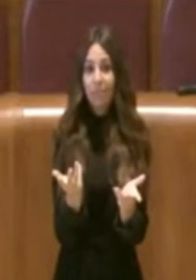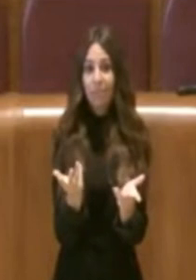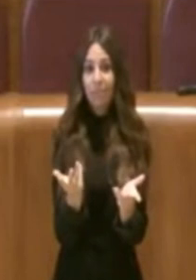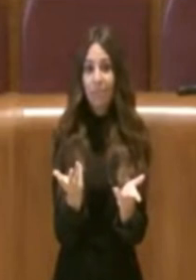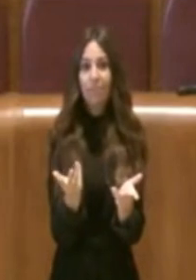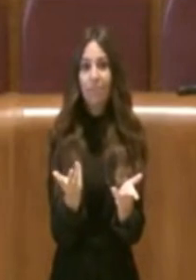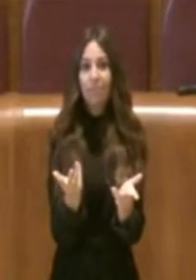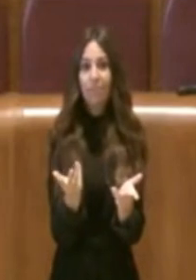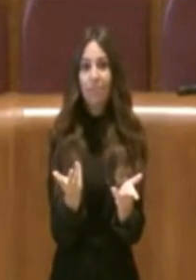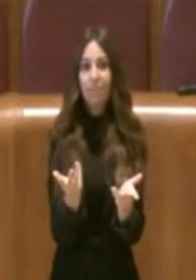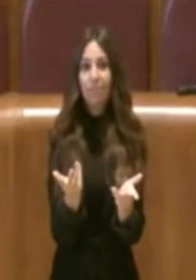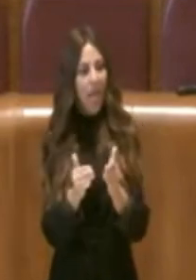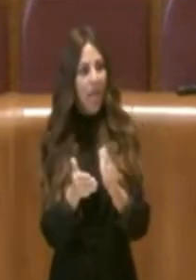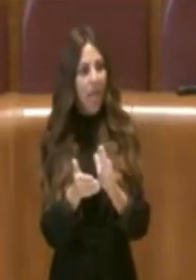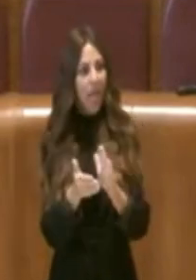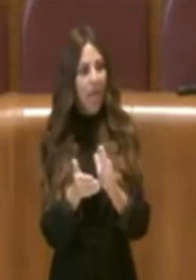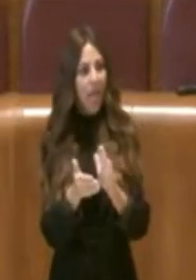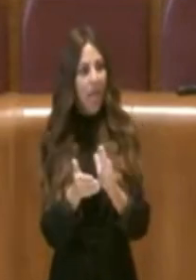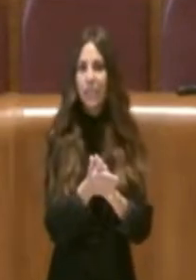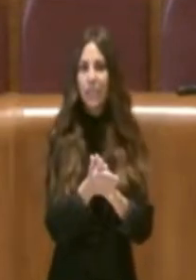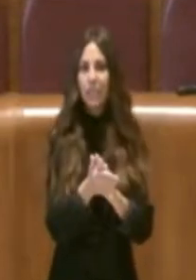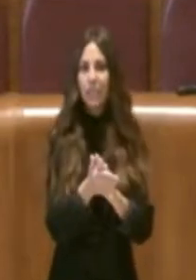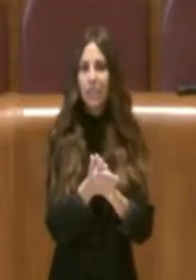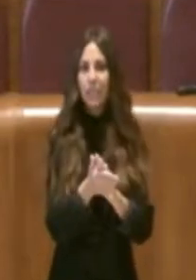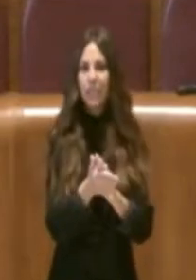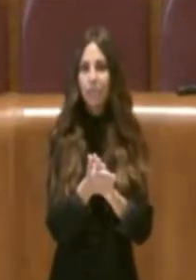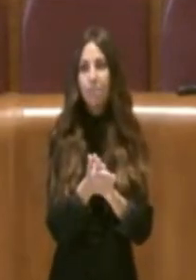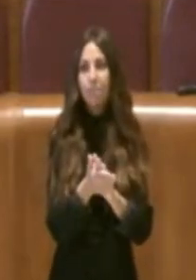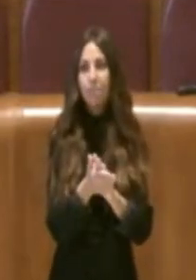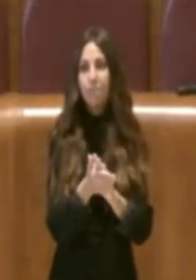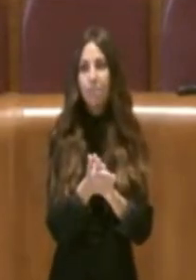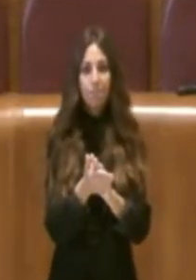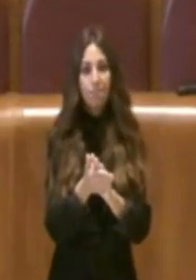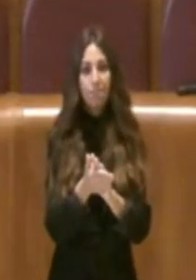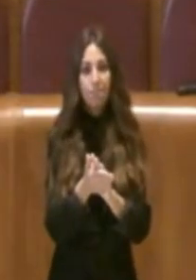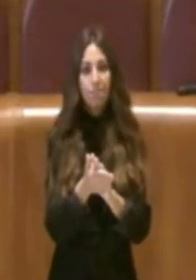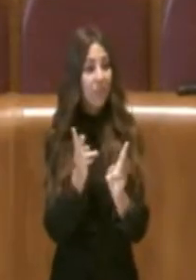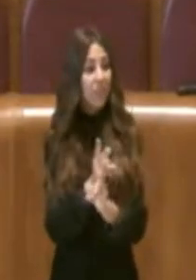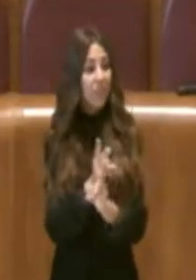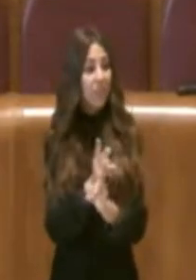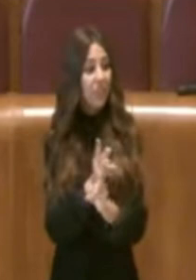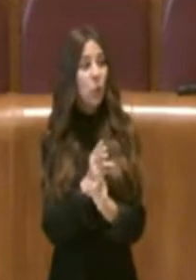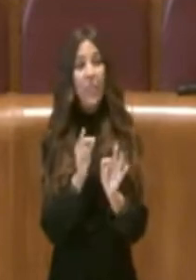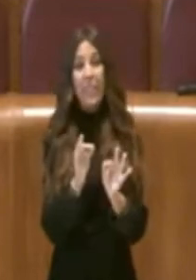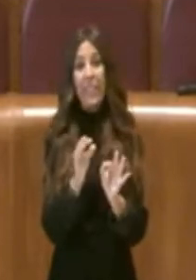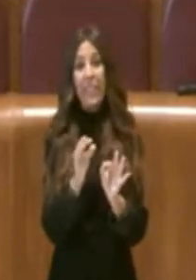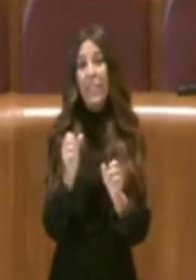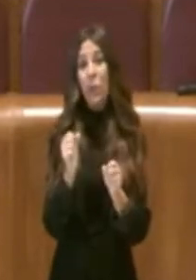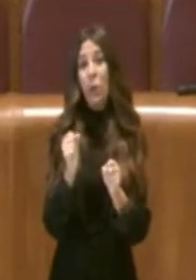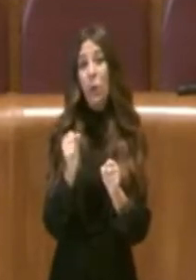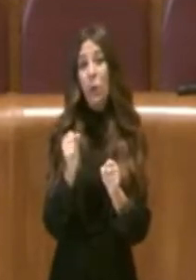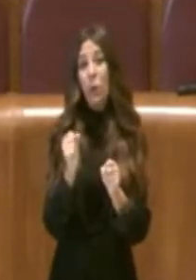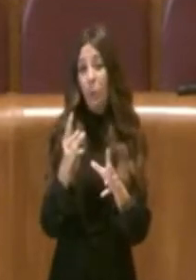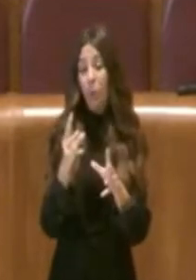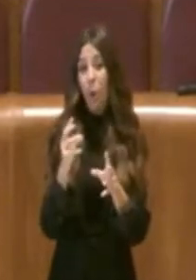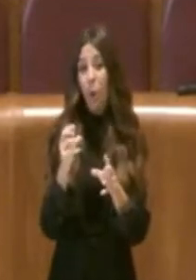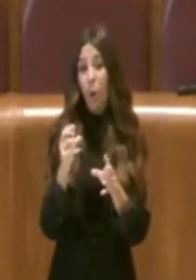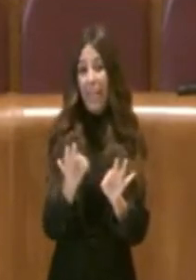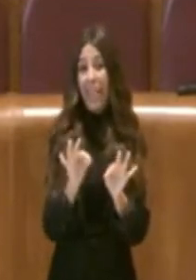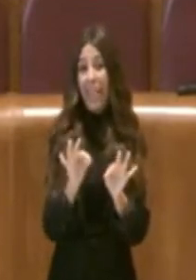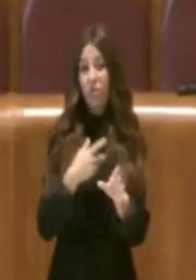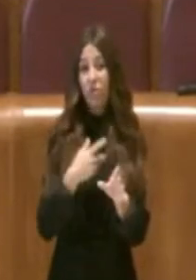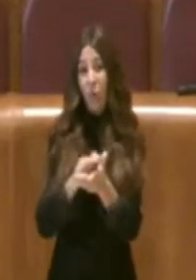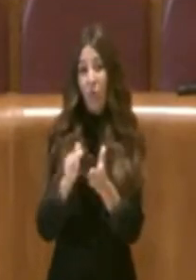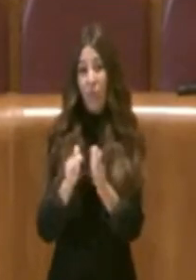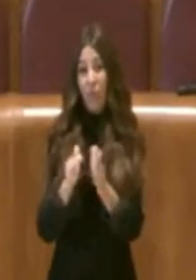patti convenzionali erano particolarmente critici per l'attuazione della convenzione stessa e sono